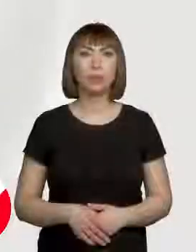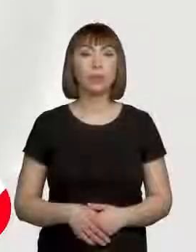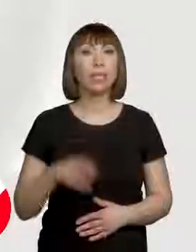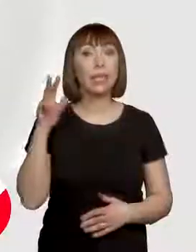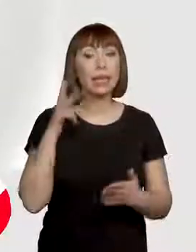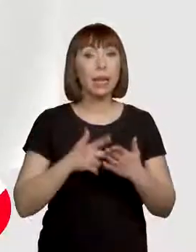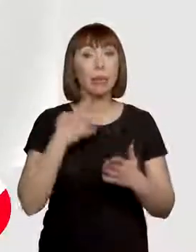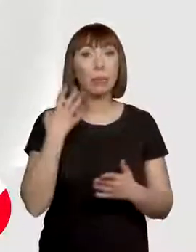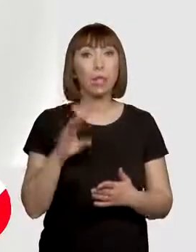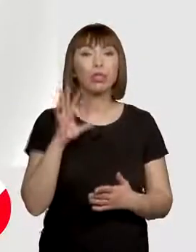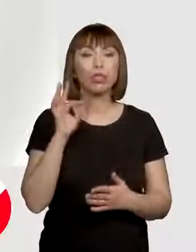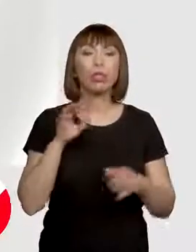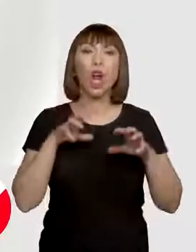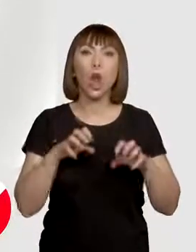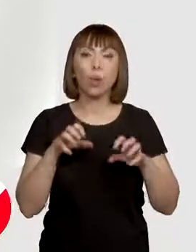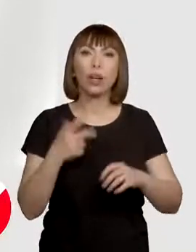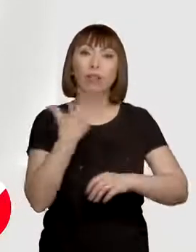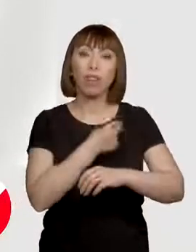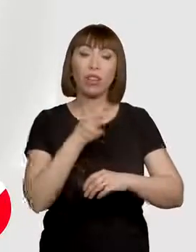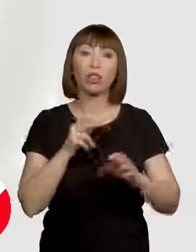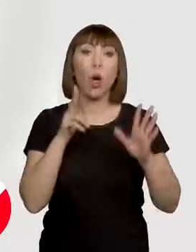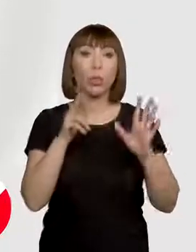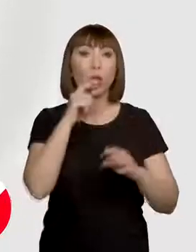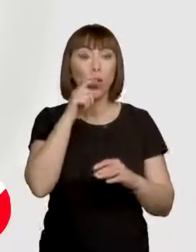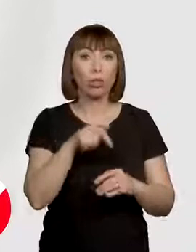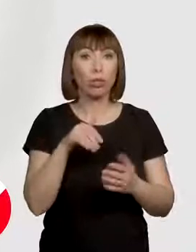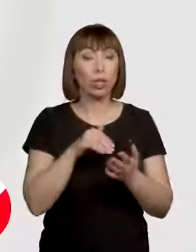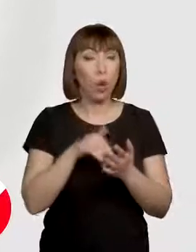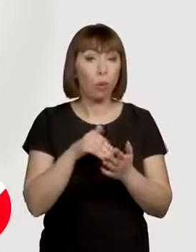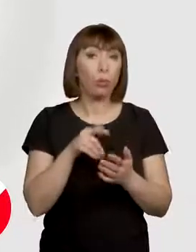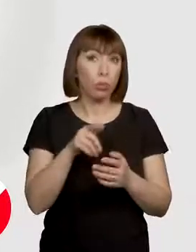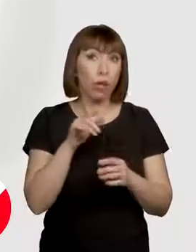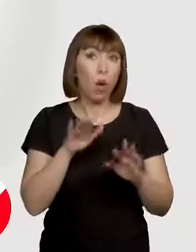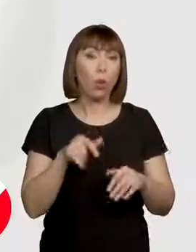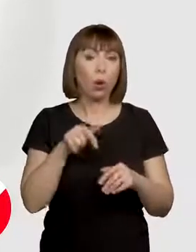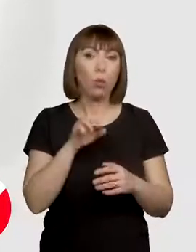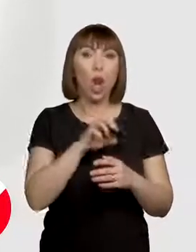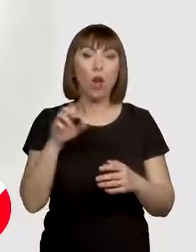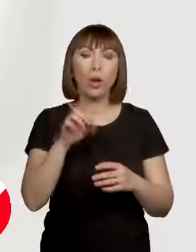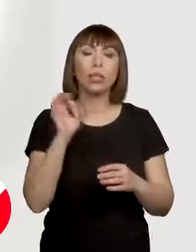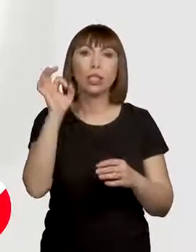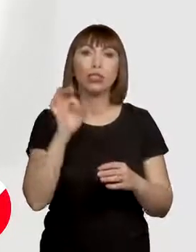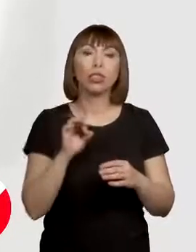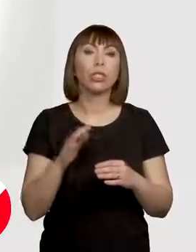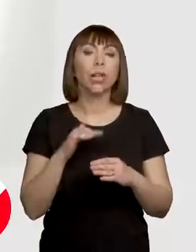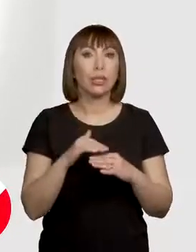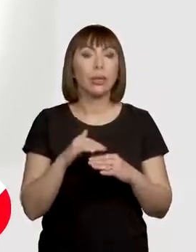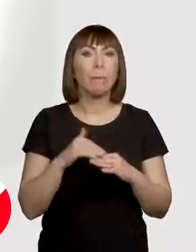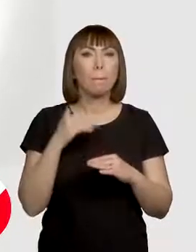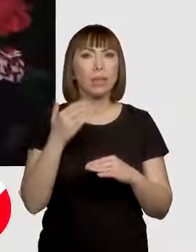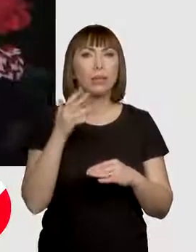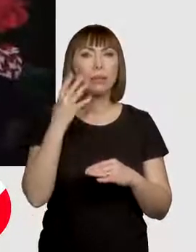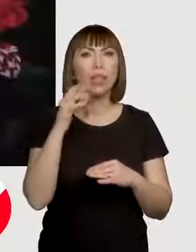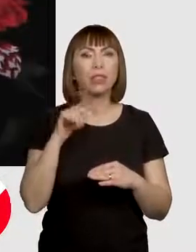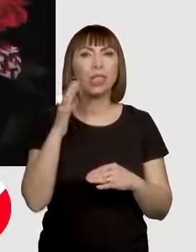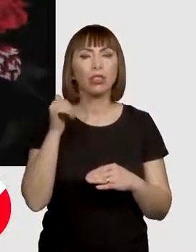3.450 de locuri la vaccinare în 8 orașe. De atât au parte deocamdată localitățile cu incidență de peste 4,5 la